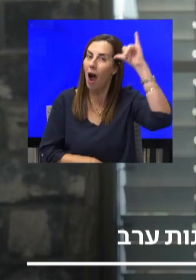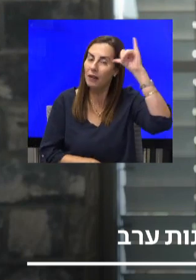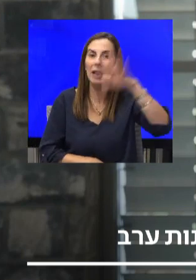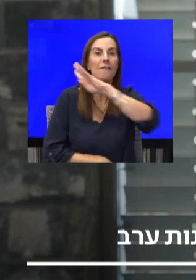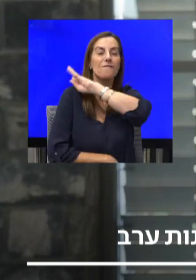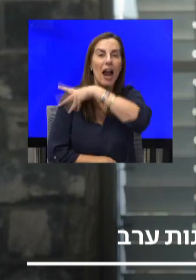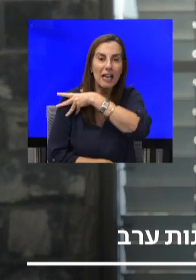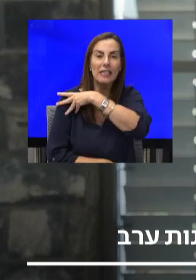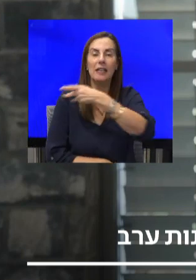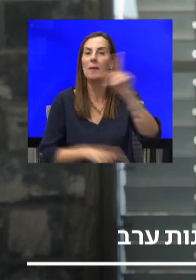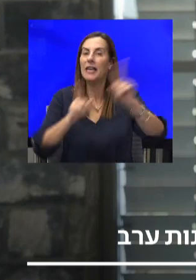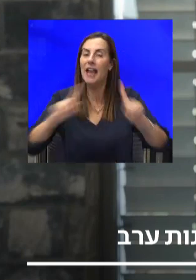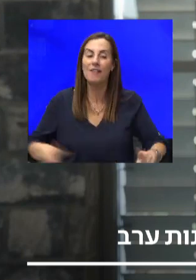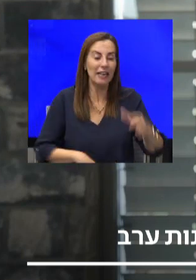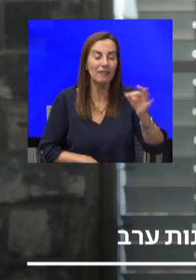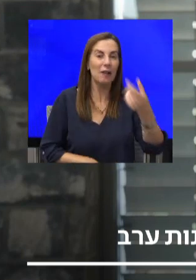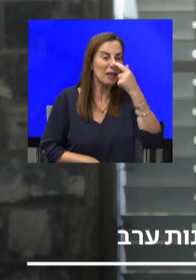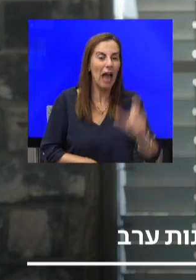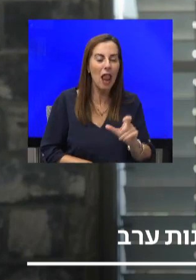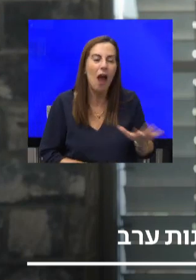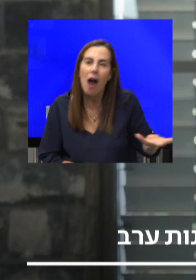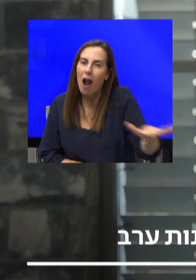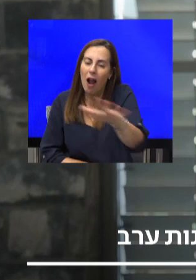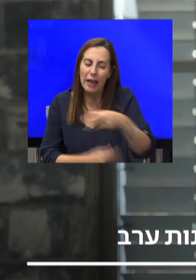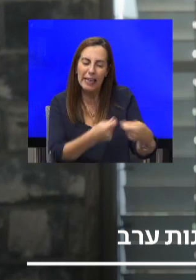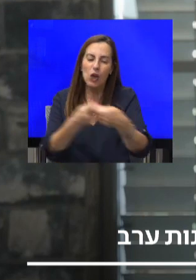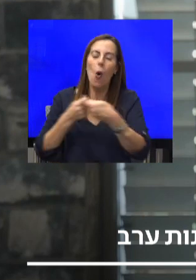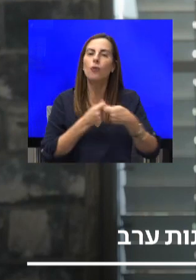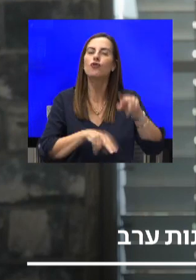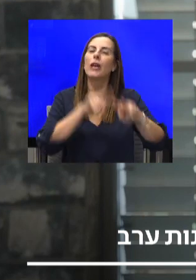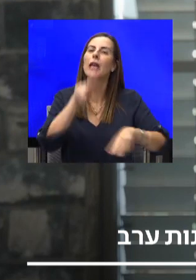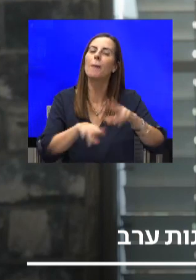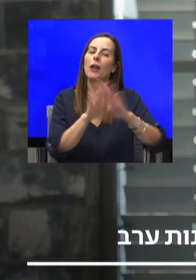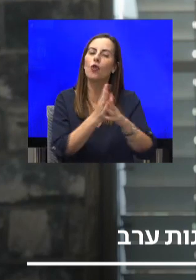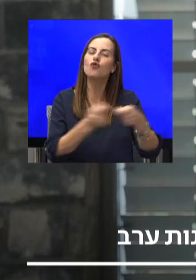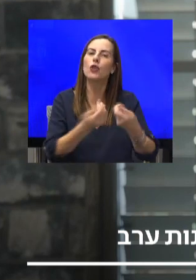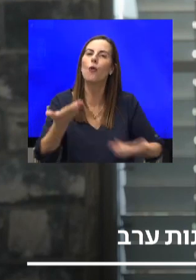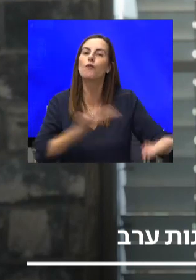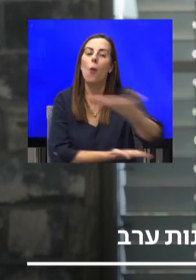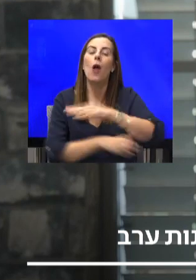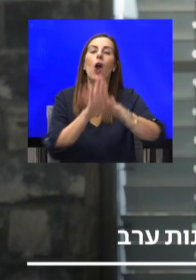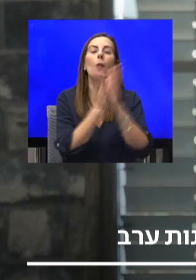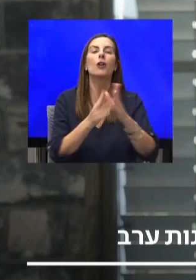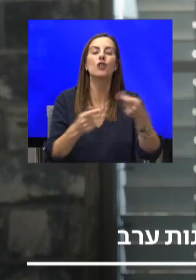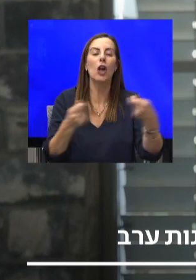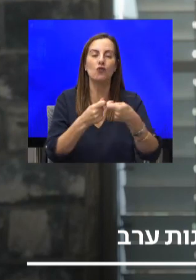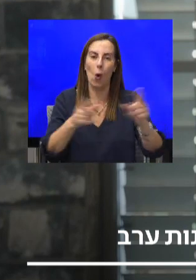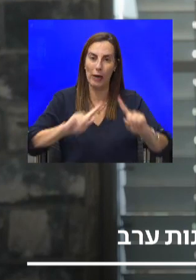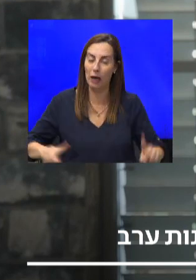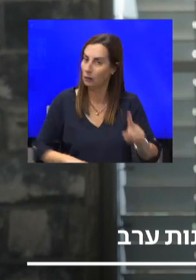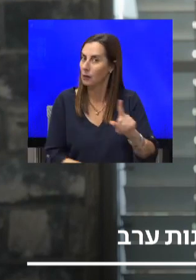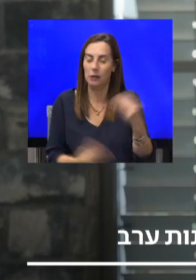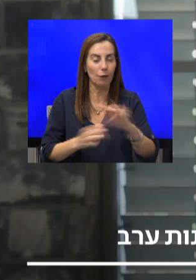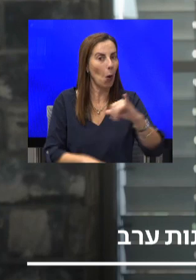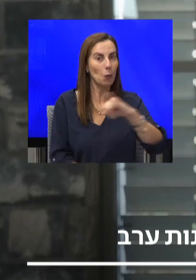עם קפריסין, עם איטליה. זה בעצם ארגון שהולך לטפל ולקדם שיתוף פעולה אזורי בתחום הגז הטבעי. זה יוזמה מאוד מעניינת שלמעשה